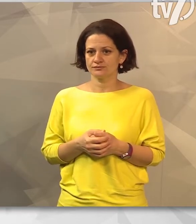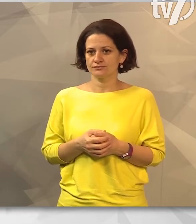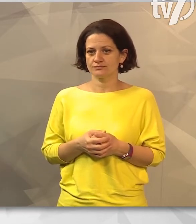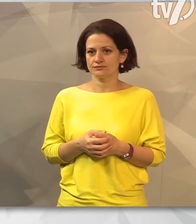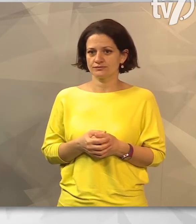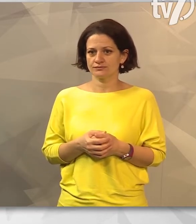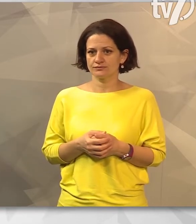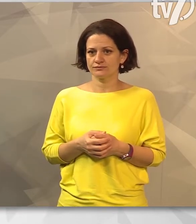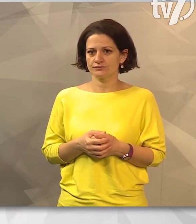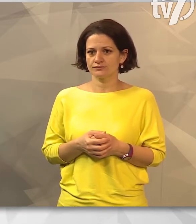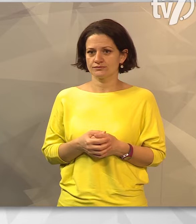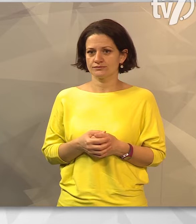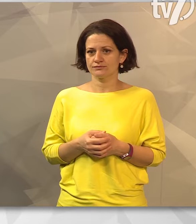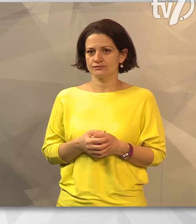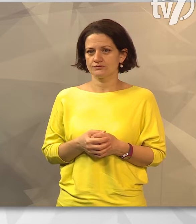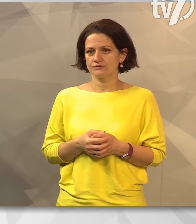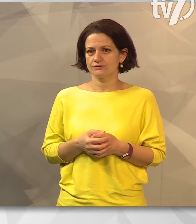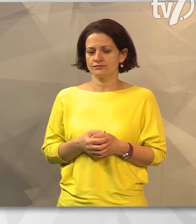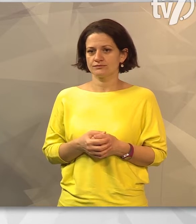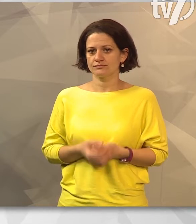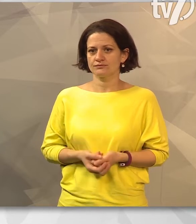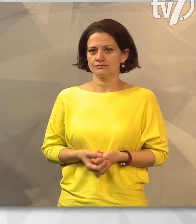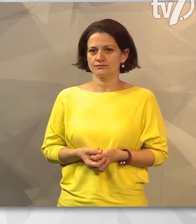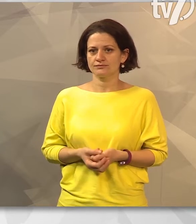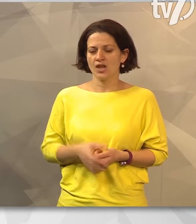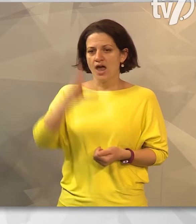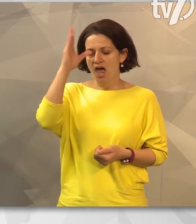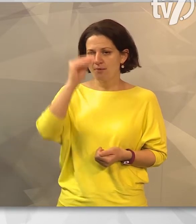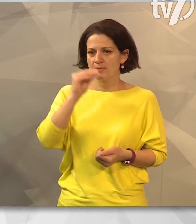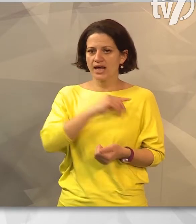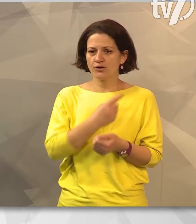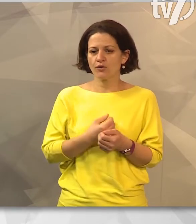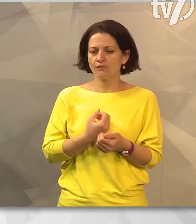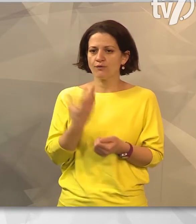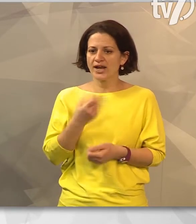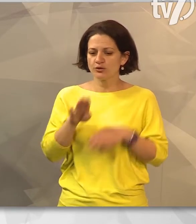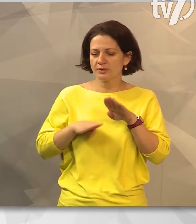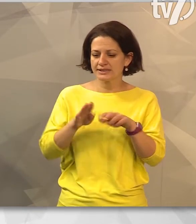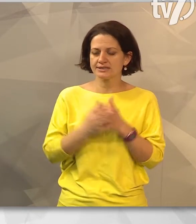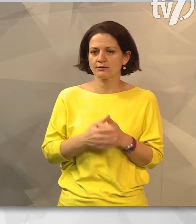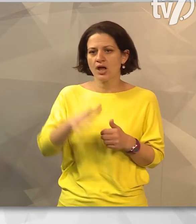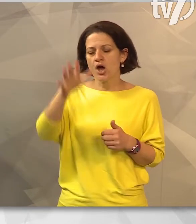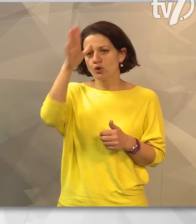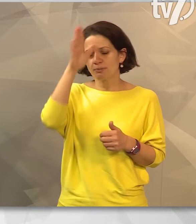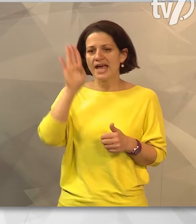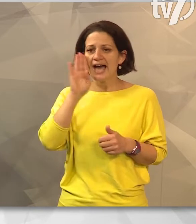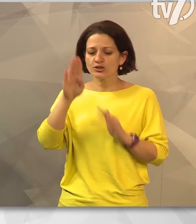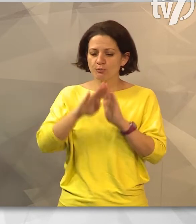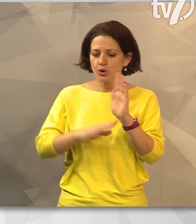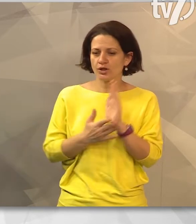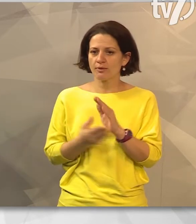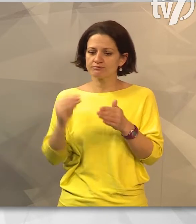Nándorfehérvárra húzaták, majd hamarosan ki is végezték. Az Emberi Erőforrások Minisztériuma Kubinyi Ágoston